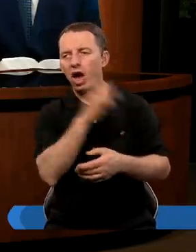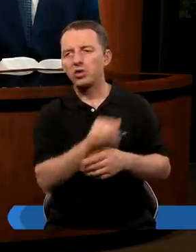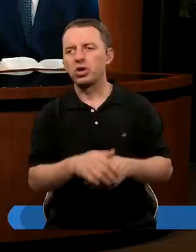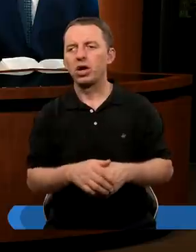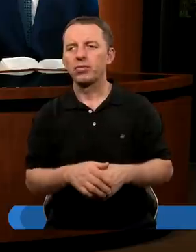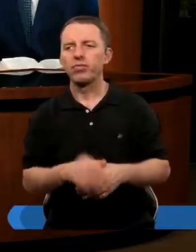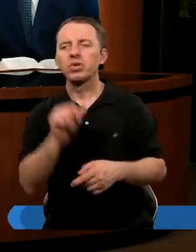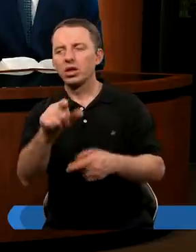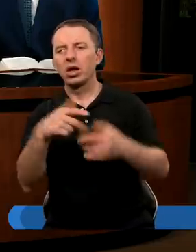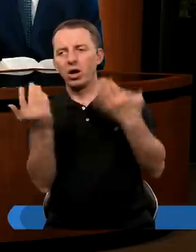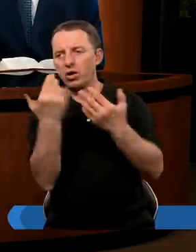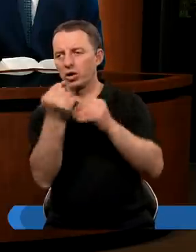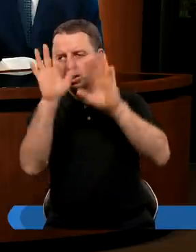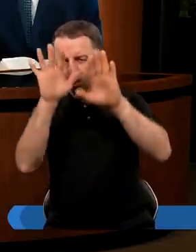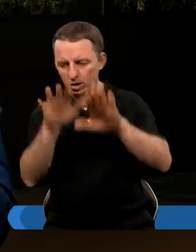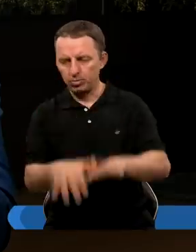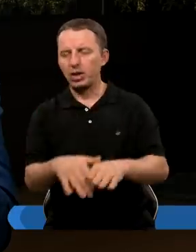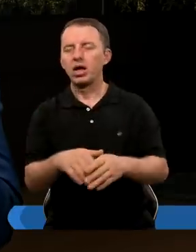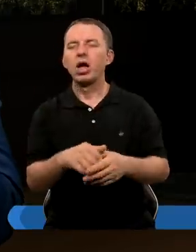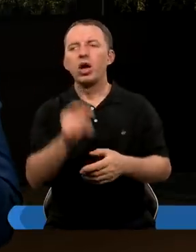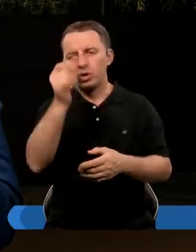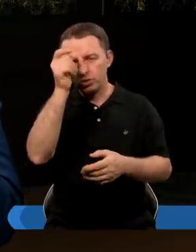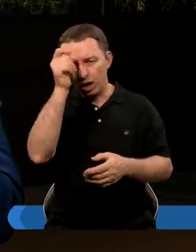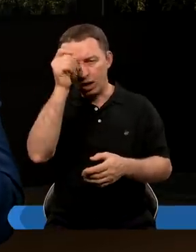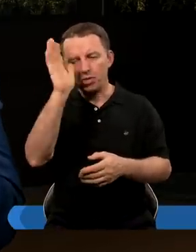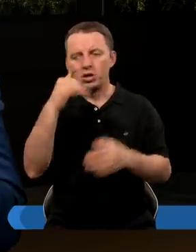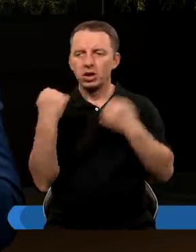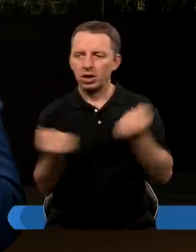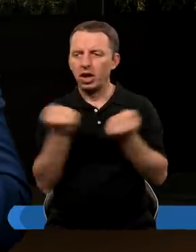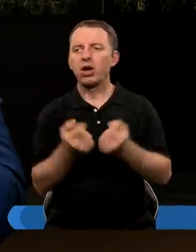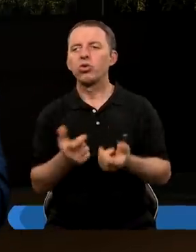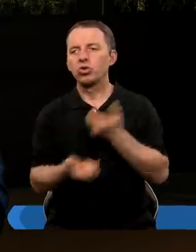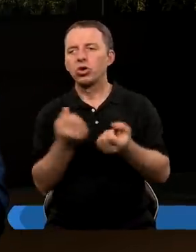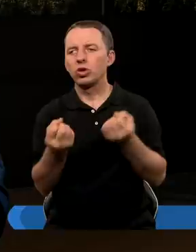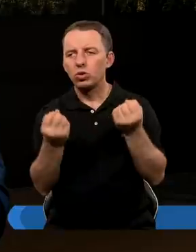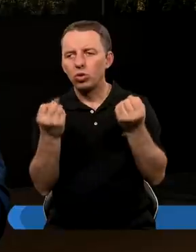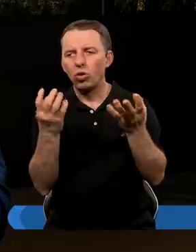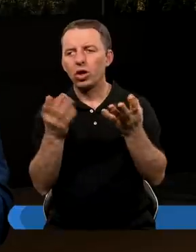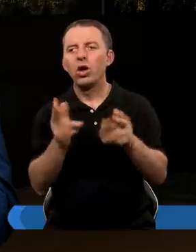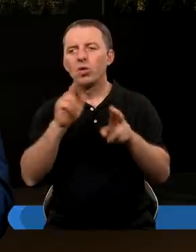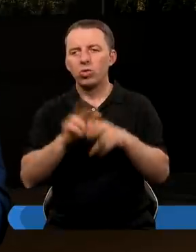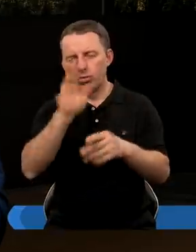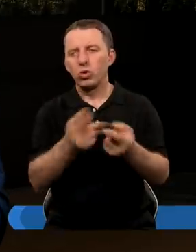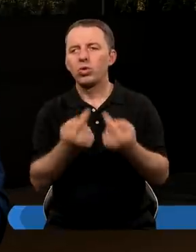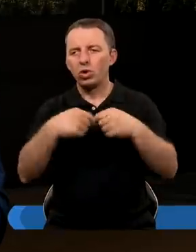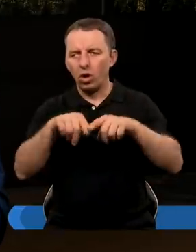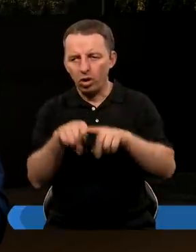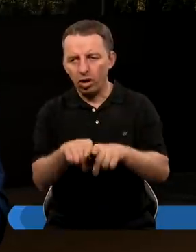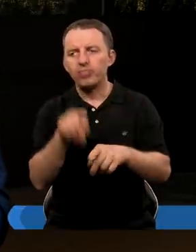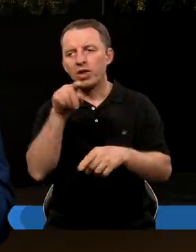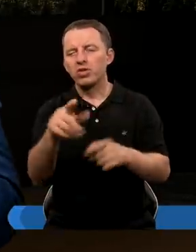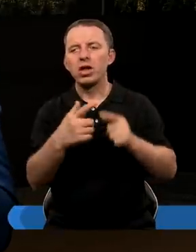prawda? Bo wtedy właśnie spadł ogień z nieba. Znaczy mówiąc, szatan będzie się starał czynić cuda, który Bóg dokonuje.